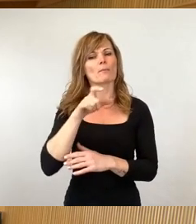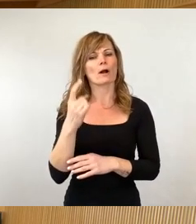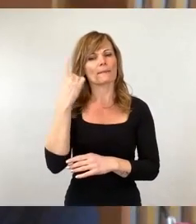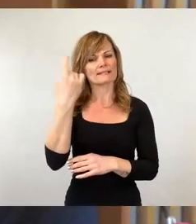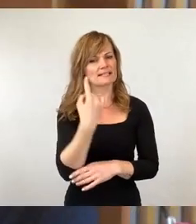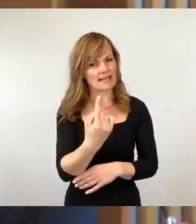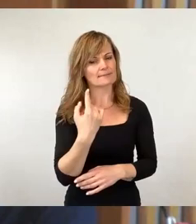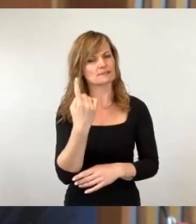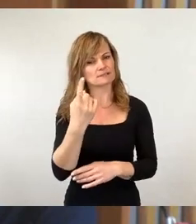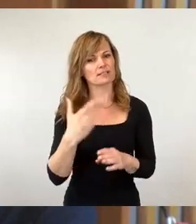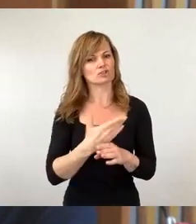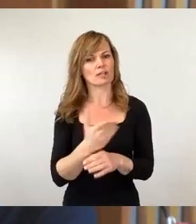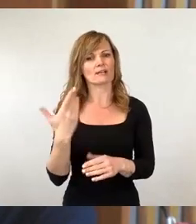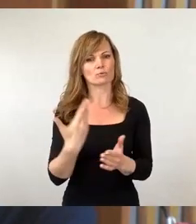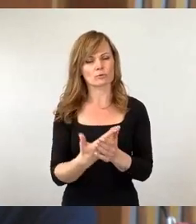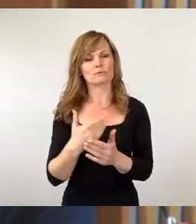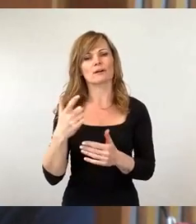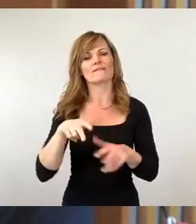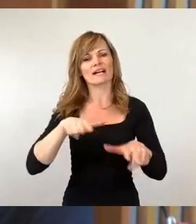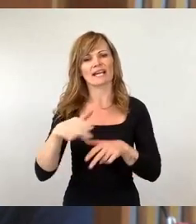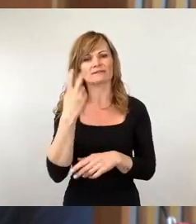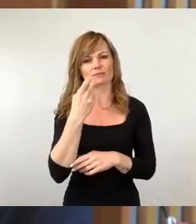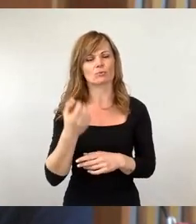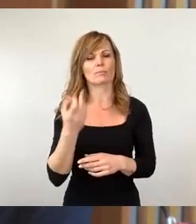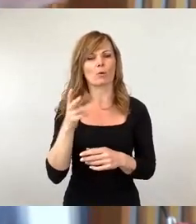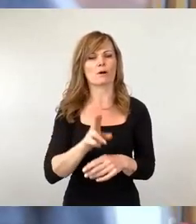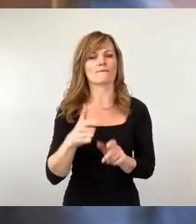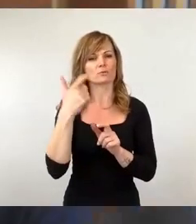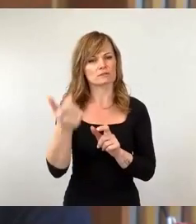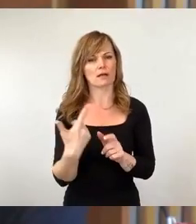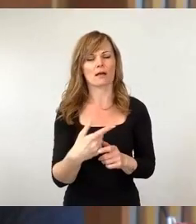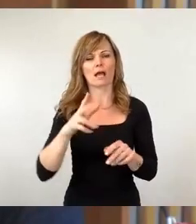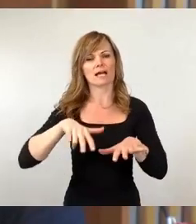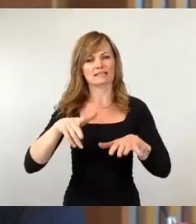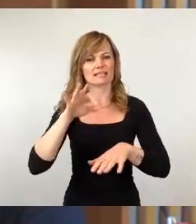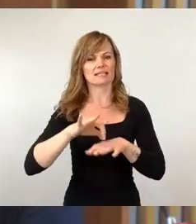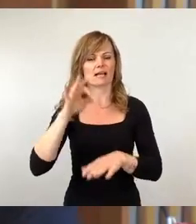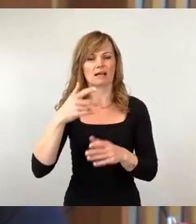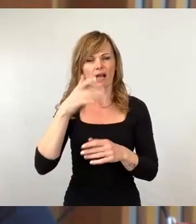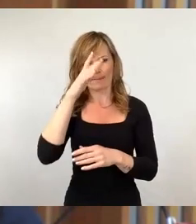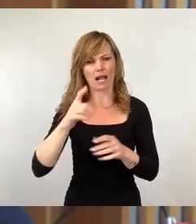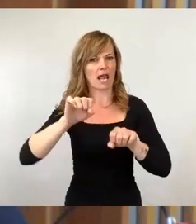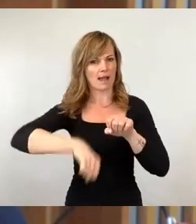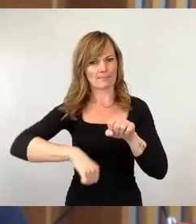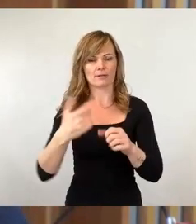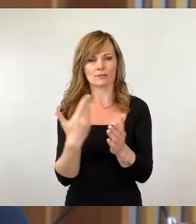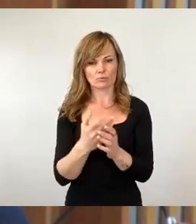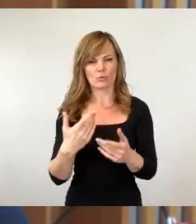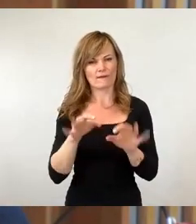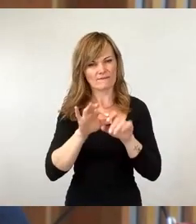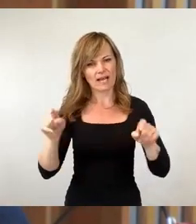abzubrechen. Damit steht ein fachlich seriöser Auswertungszeitraum nicht mehr zur Verfügung. Dennoch frage ich Sie,